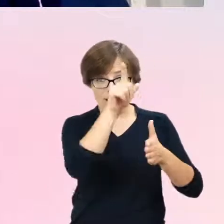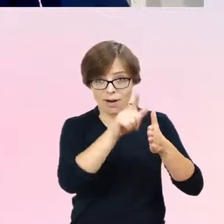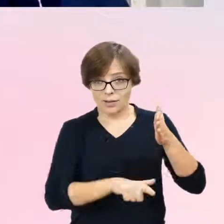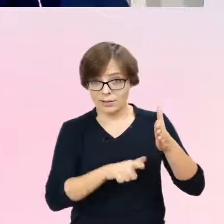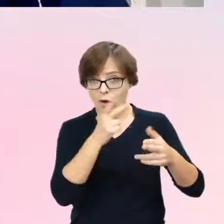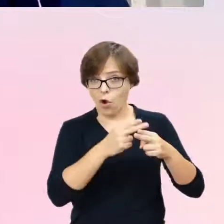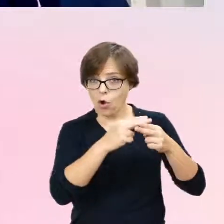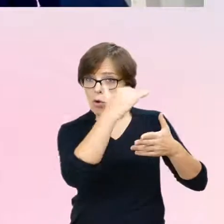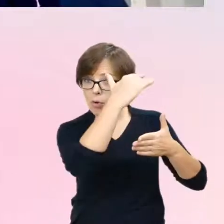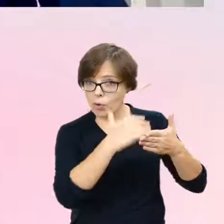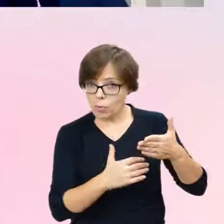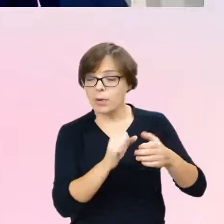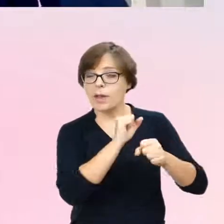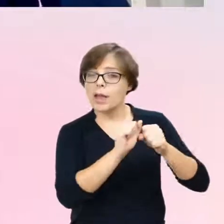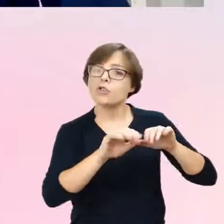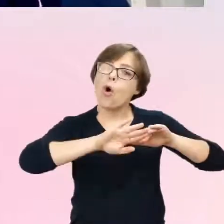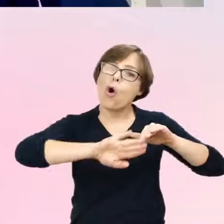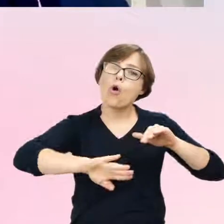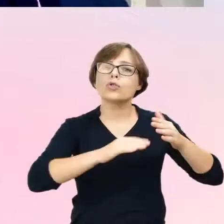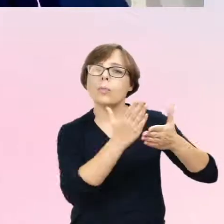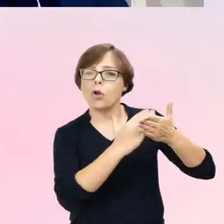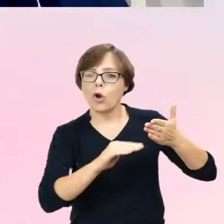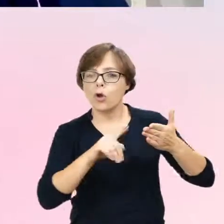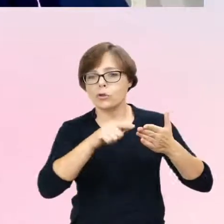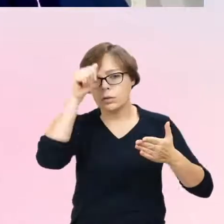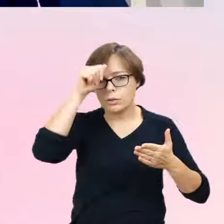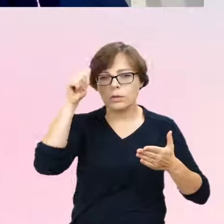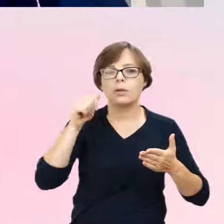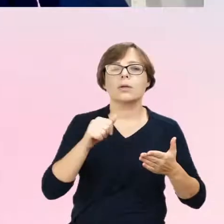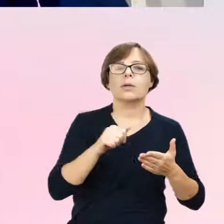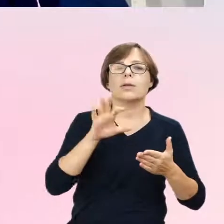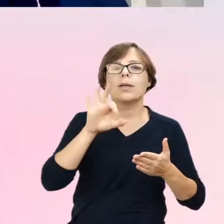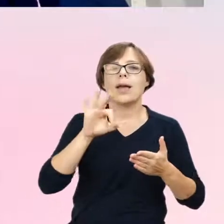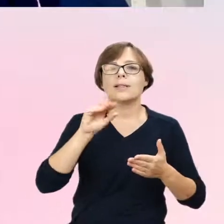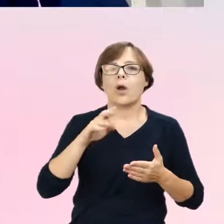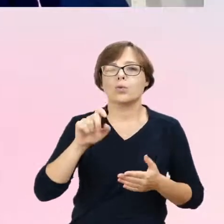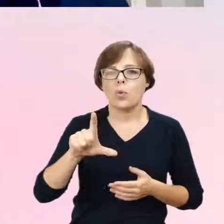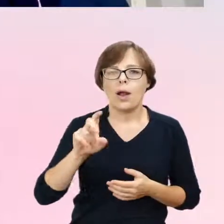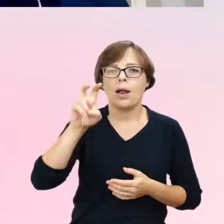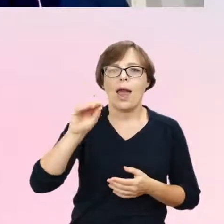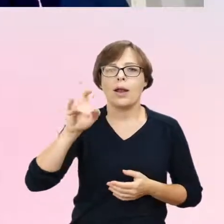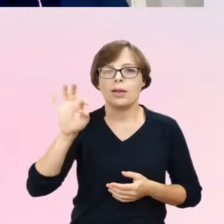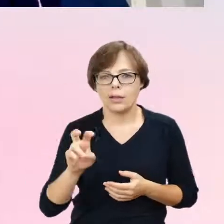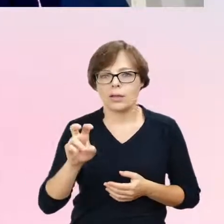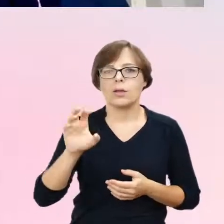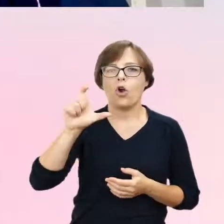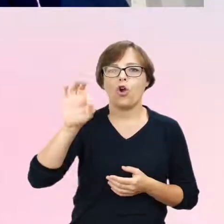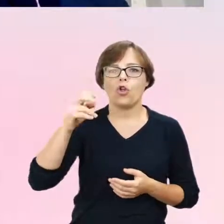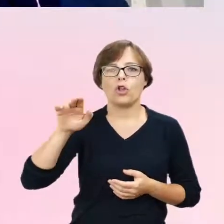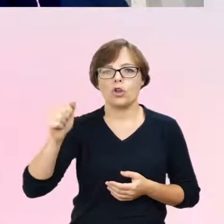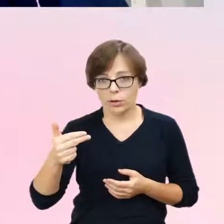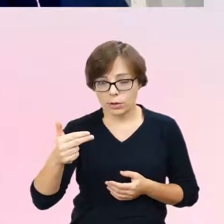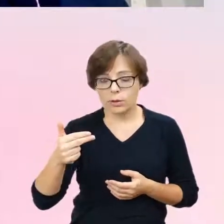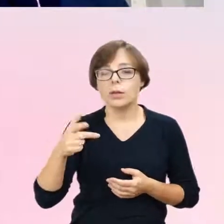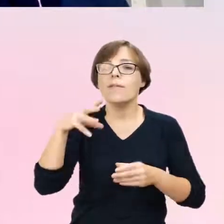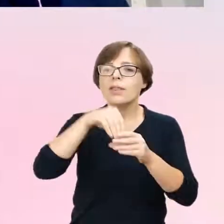nazywa Sexual Health Conditions i on zawiera kwestie